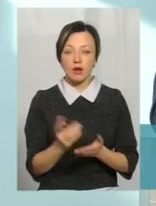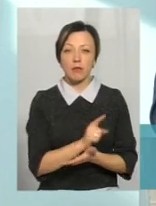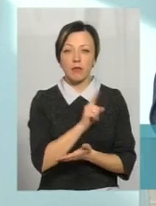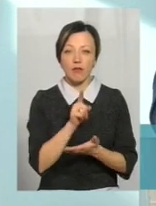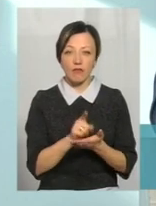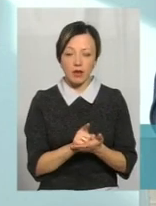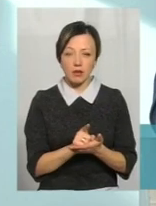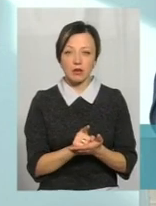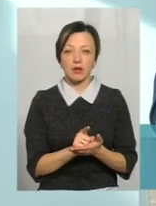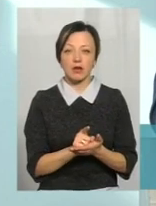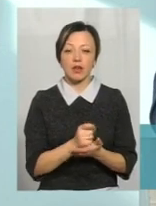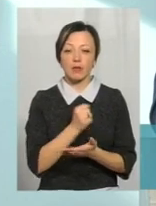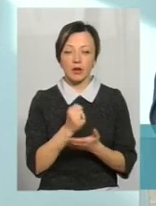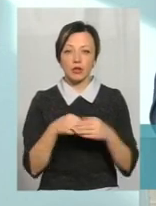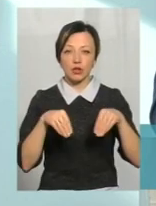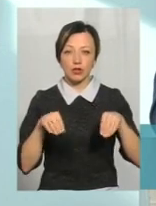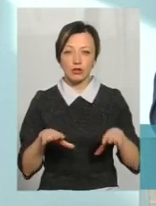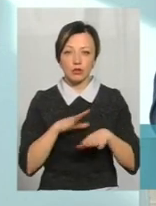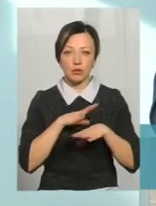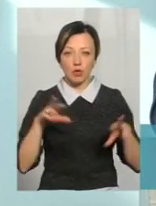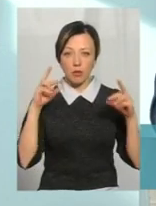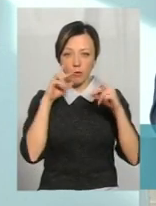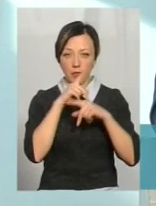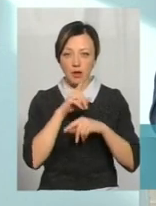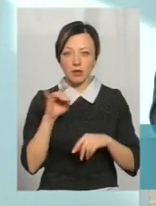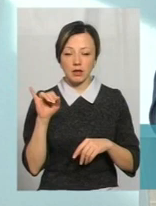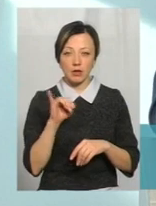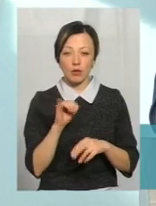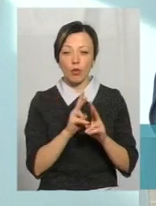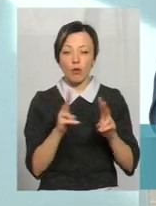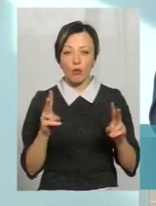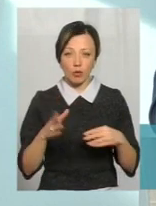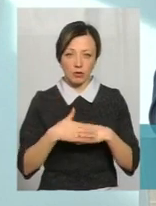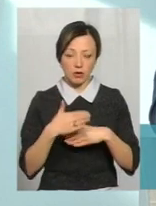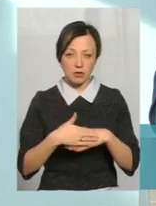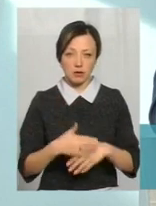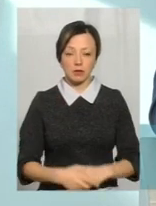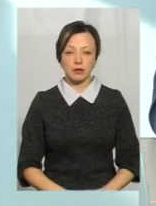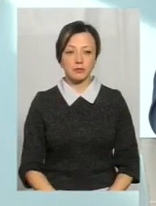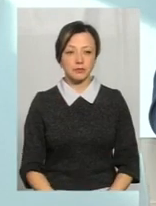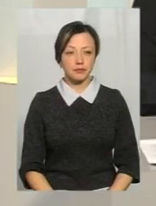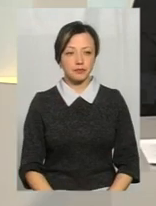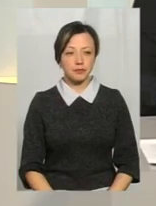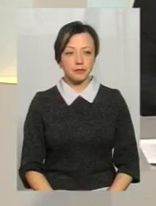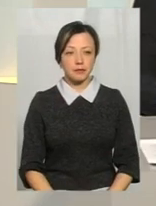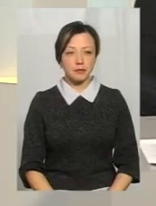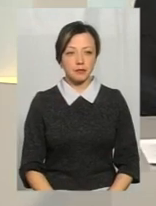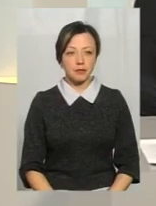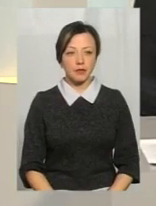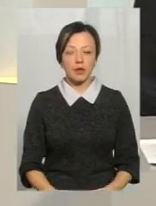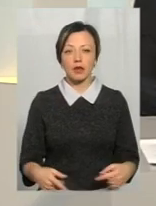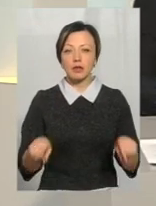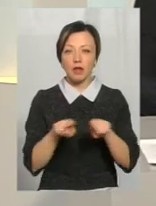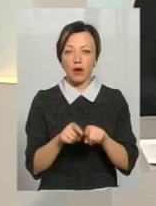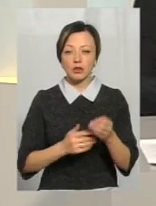безпосередньо прийняти рішення, щоб не було ніякої помилки, до кого ми приймаємо таке рішення. Також на останній